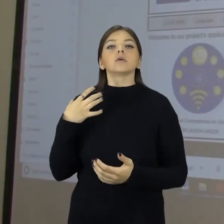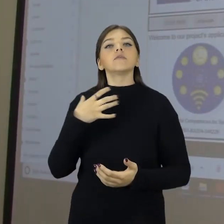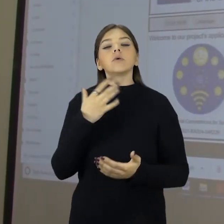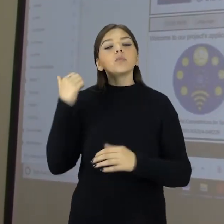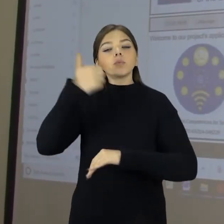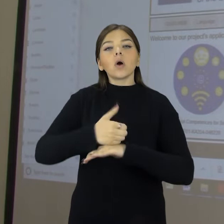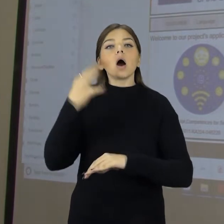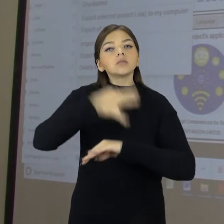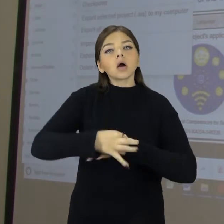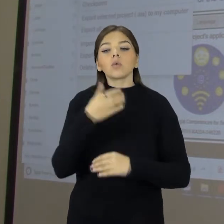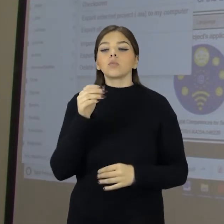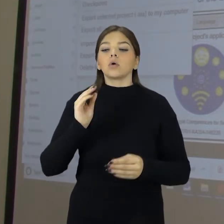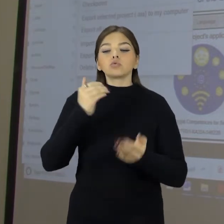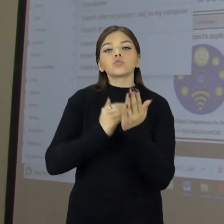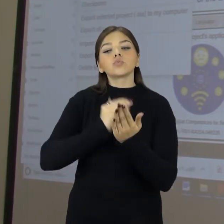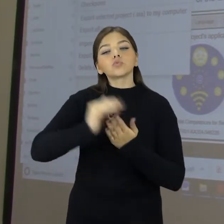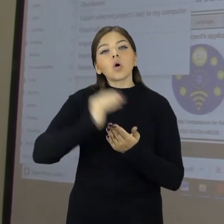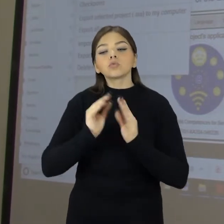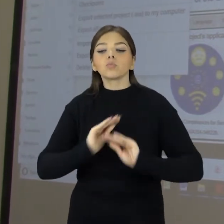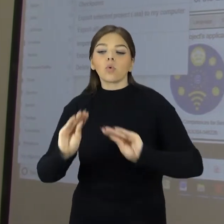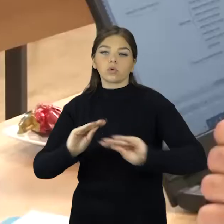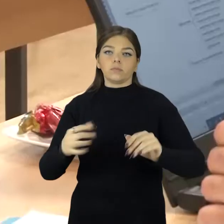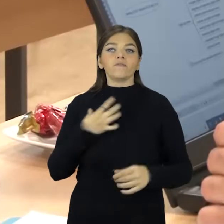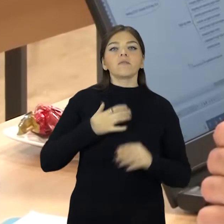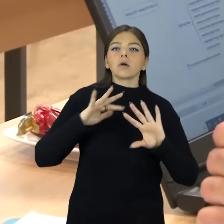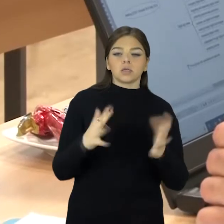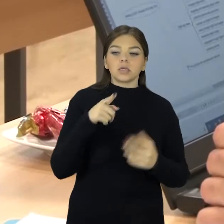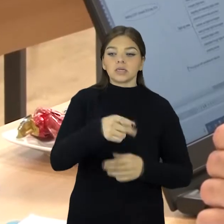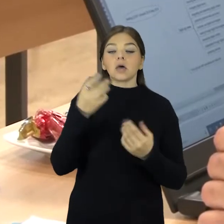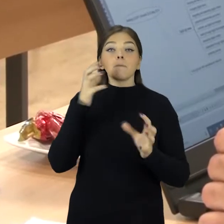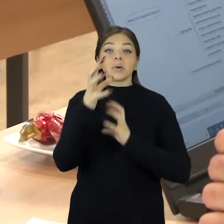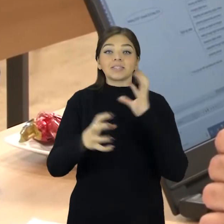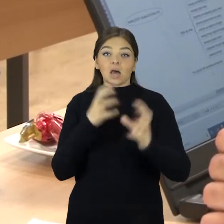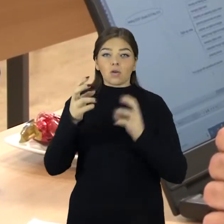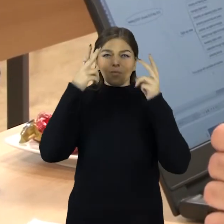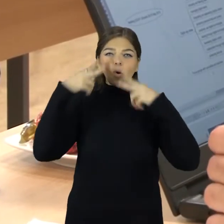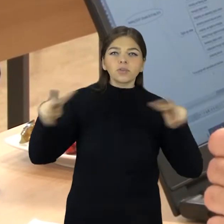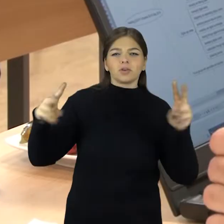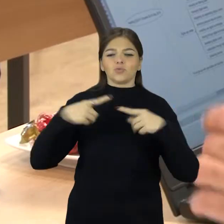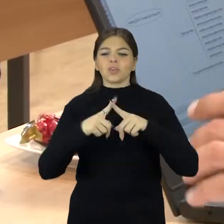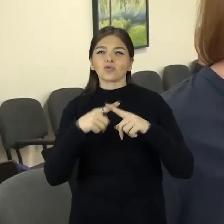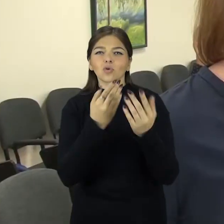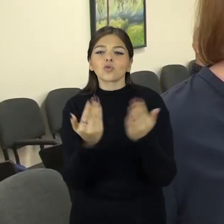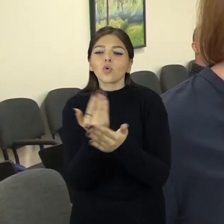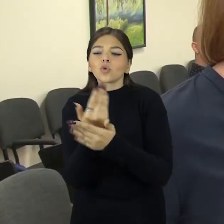Mokymai skirti suaugusiems, kad jie neatsiliktų nuo šio laikiniame pasaulyje papliutusių skaitmeninių technologijų.